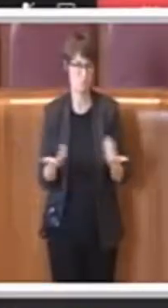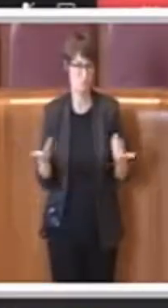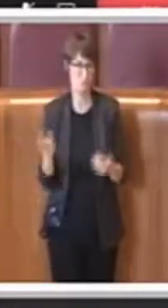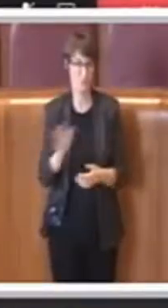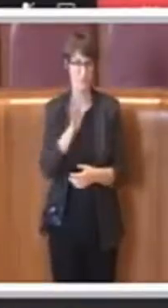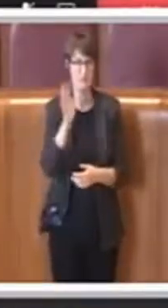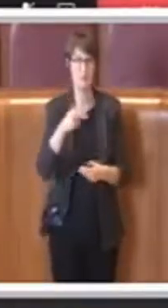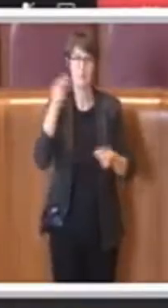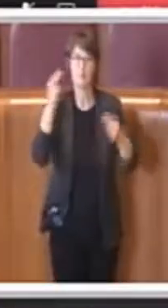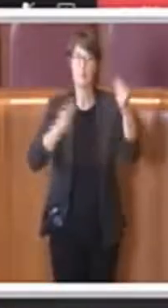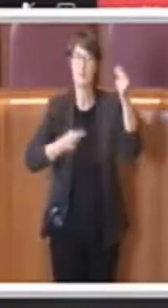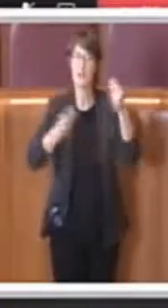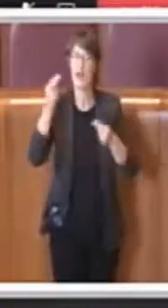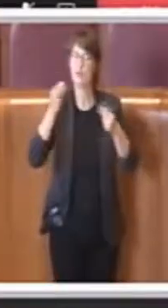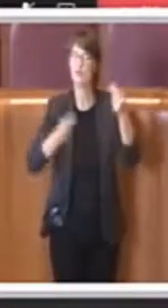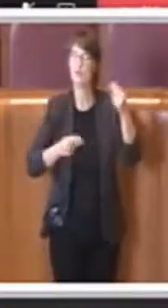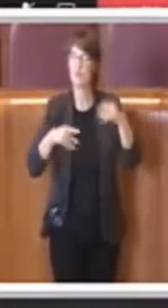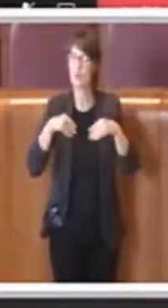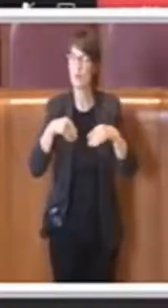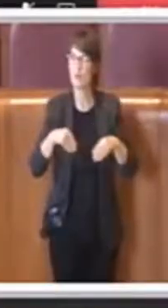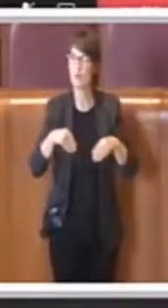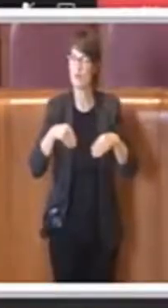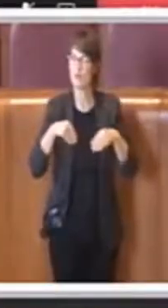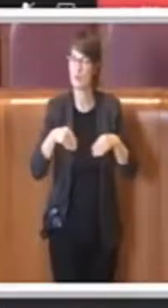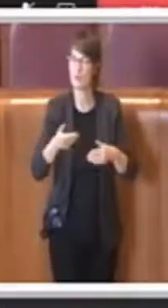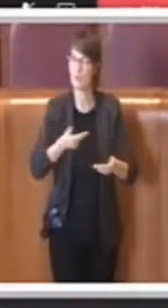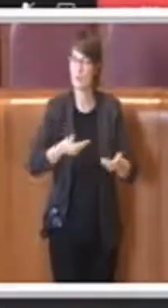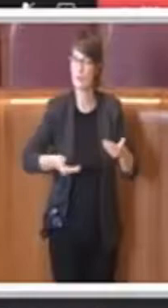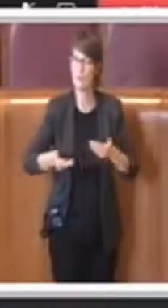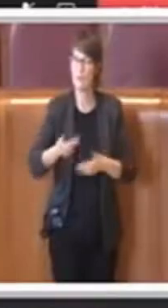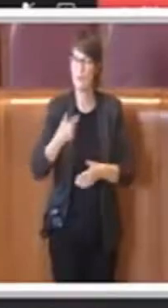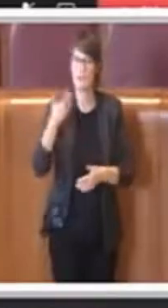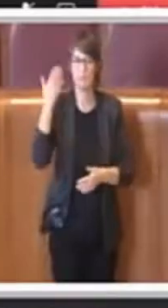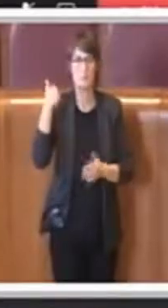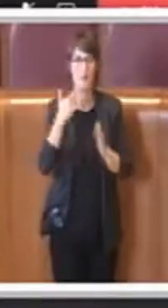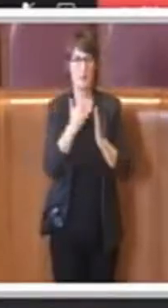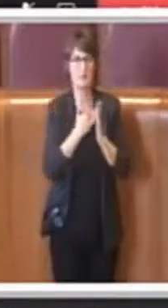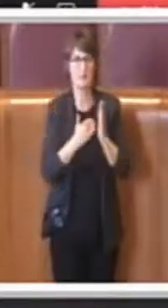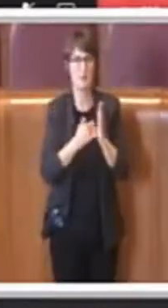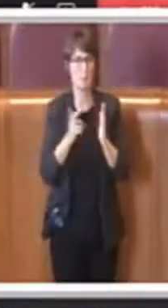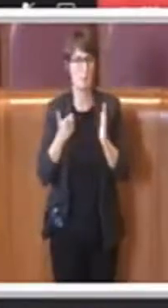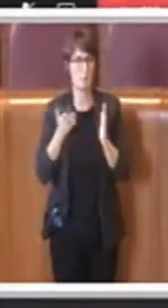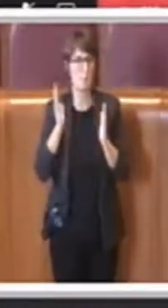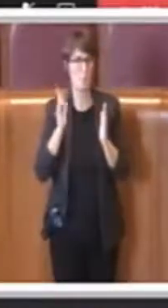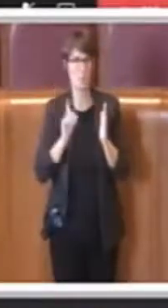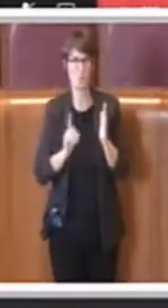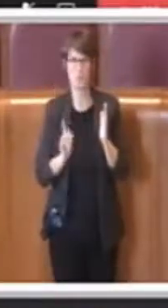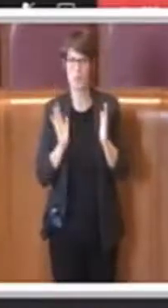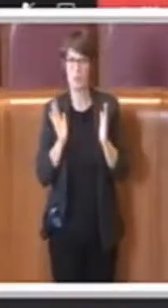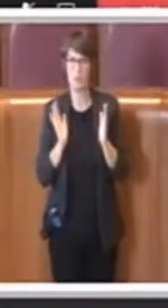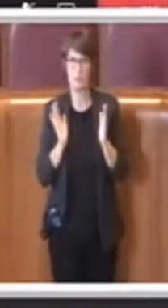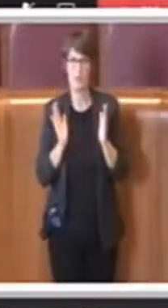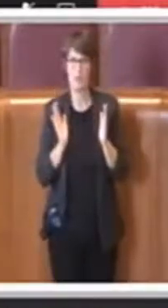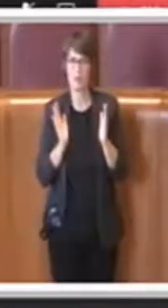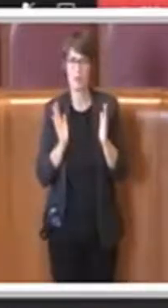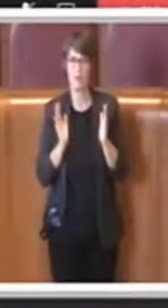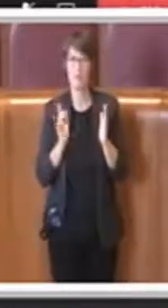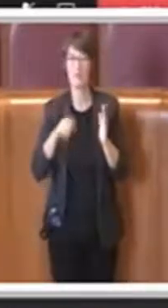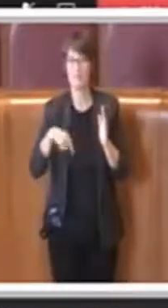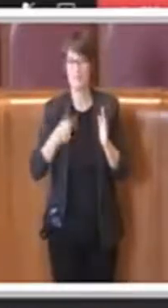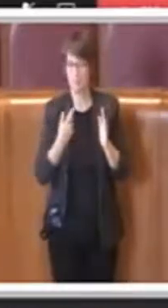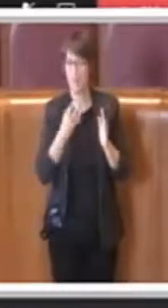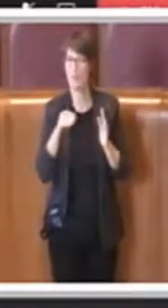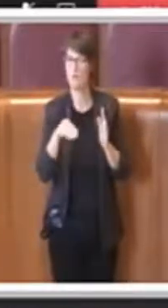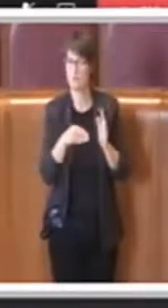partecipativo che non era previsto all'interno dello statuto di Roma Capitale. è stato inserito,